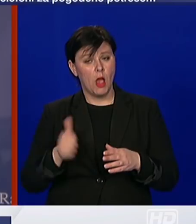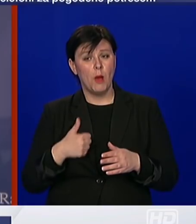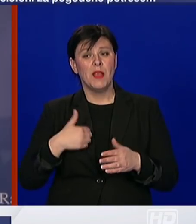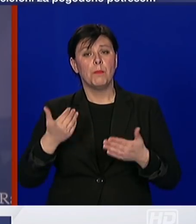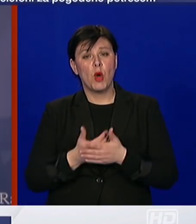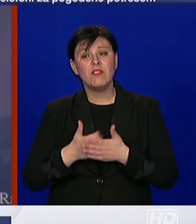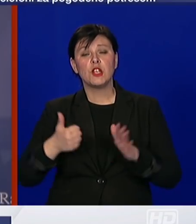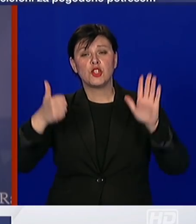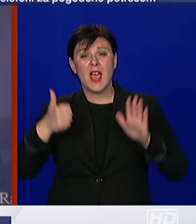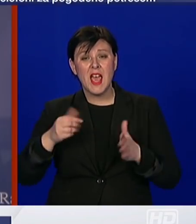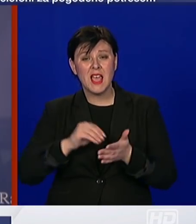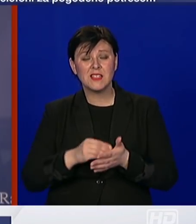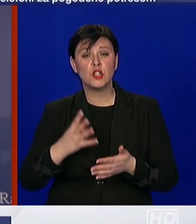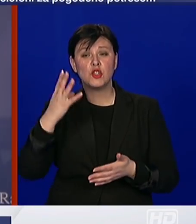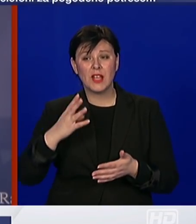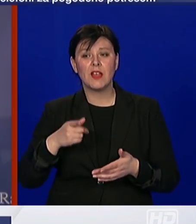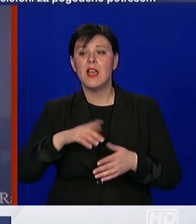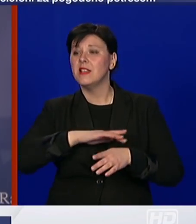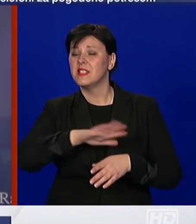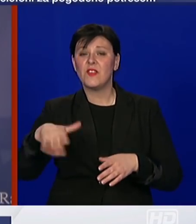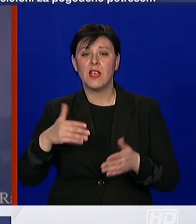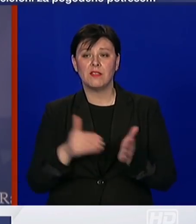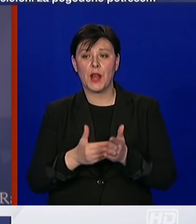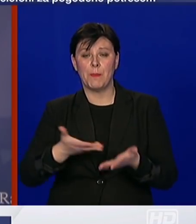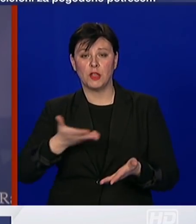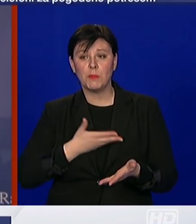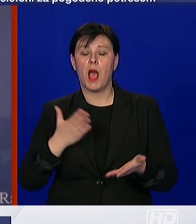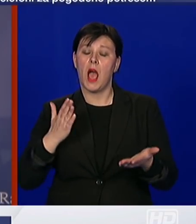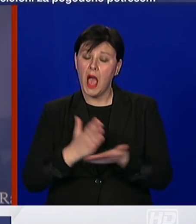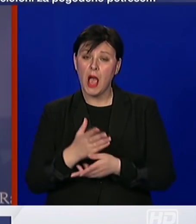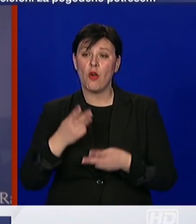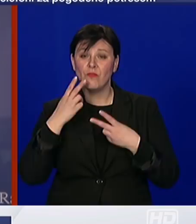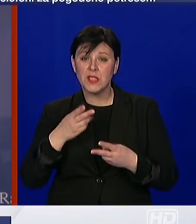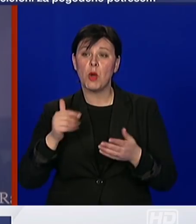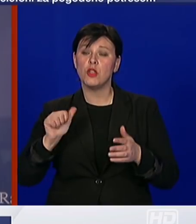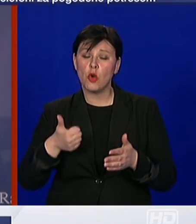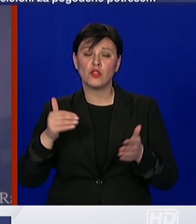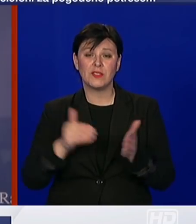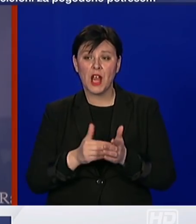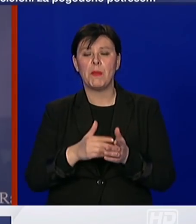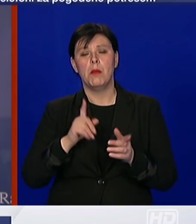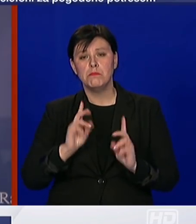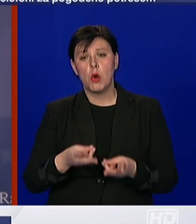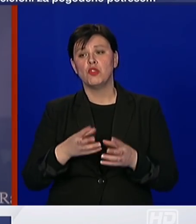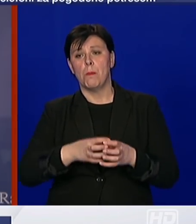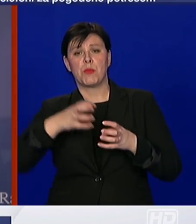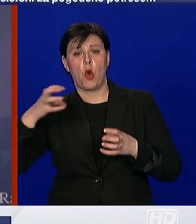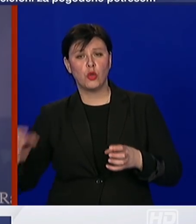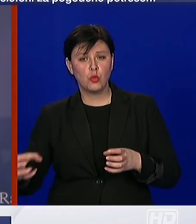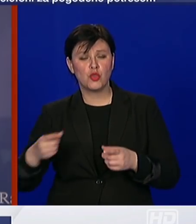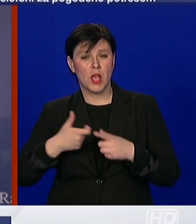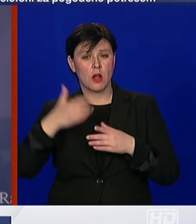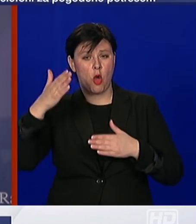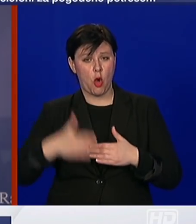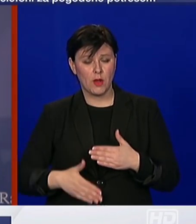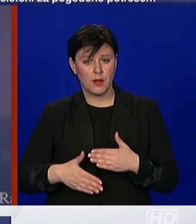četvrtog bi svi trebali imat, međutim, ukoliko se pokaže potreba, može se i taj rok pomjeriti, ali ja se nadam